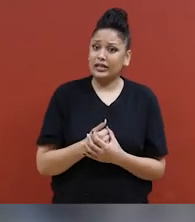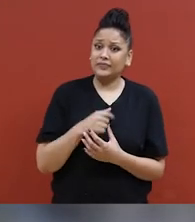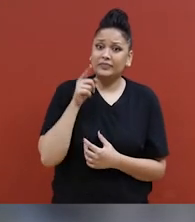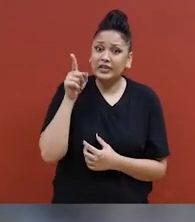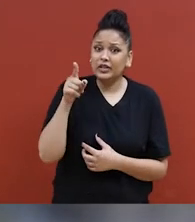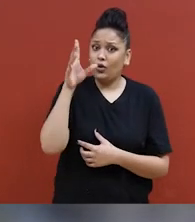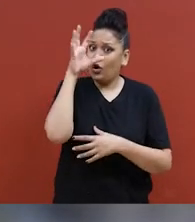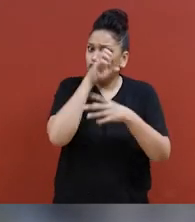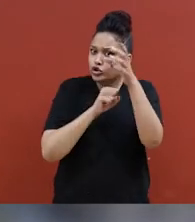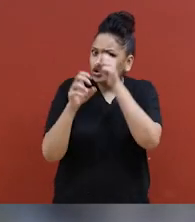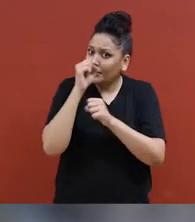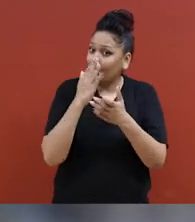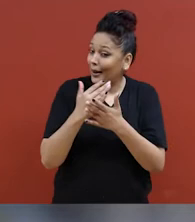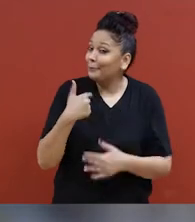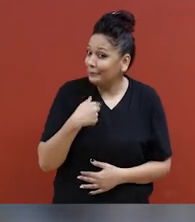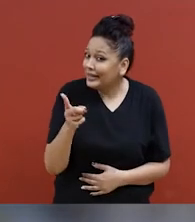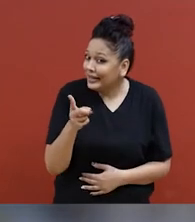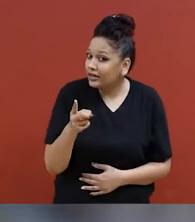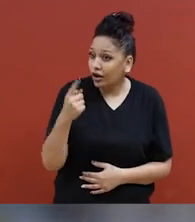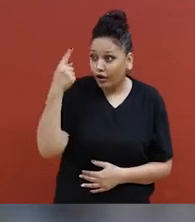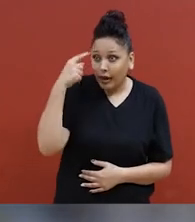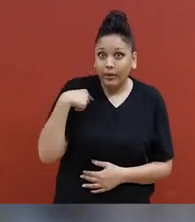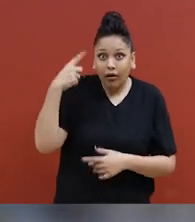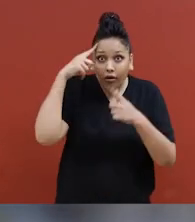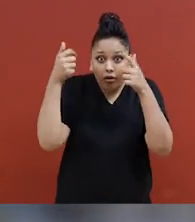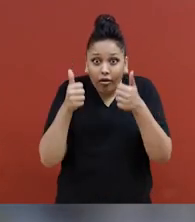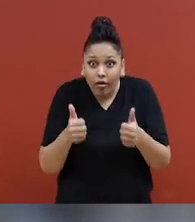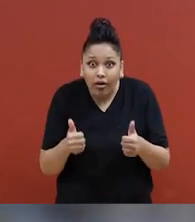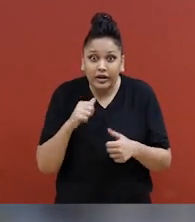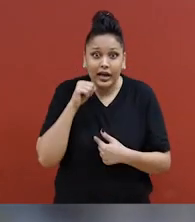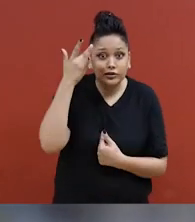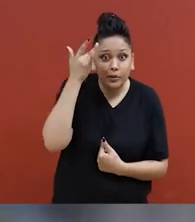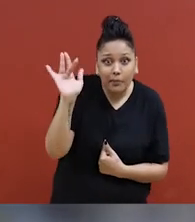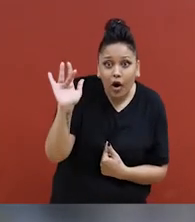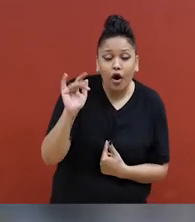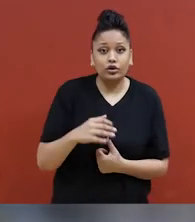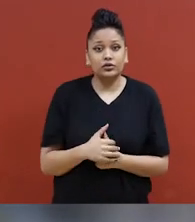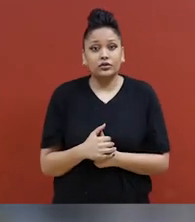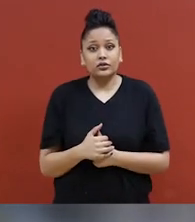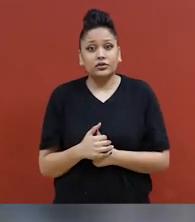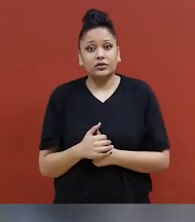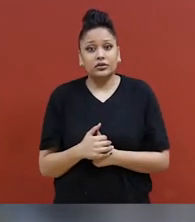commencé la conversation en supposant que je ne suis peut-être pas aussi intelligente qu'ils le croyaient.